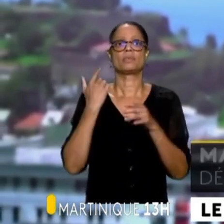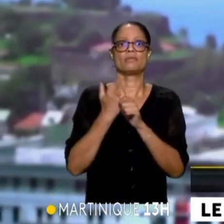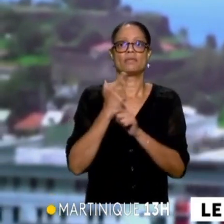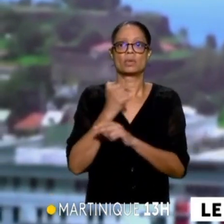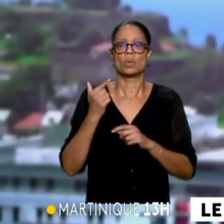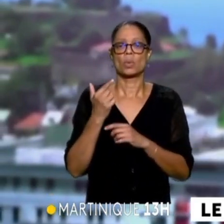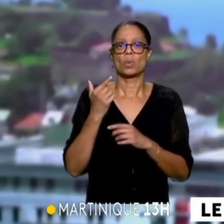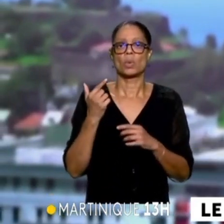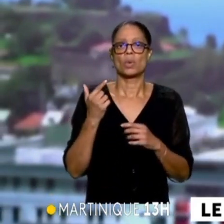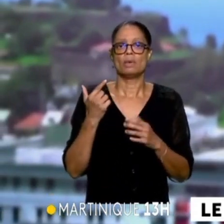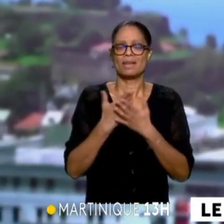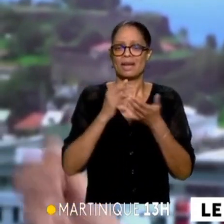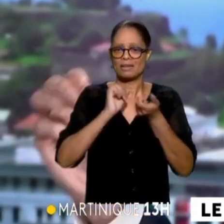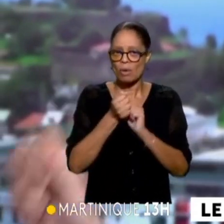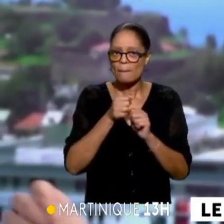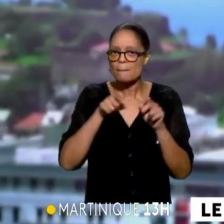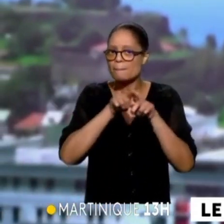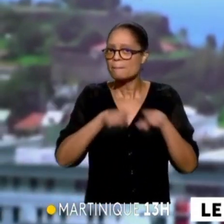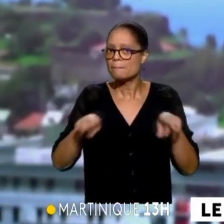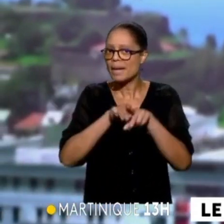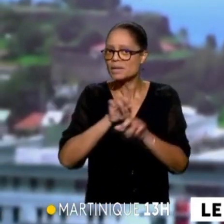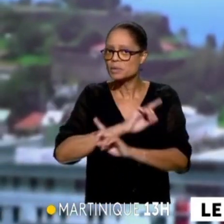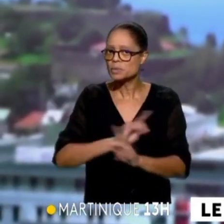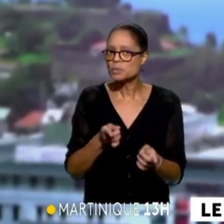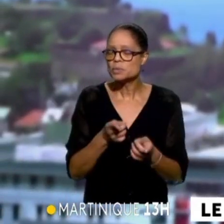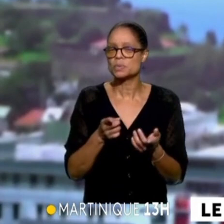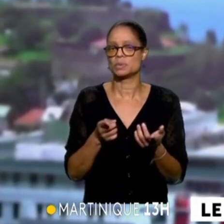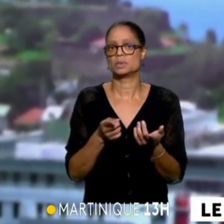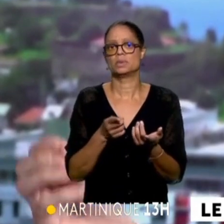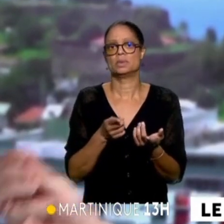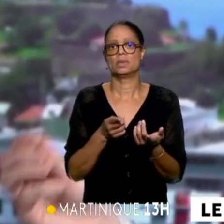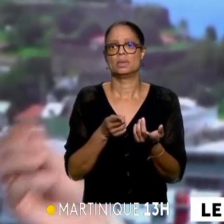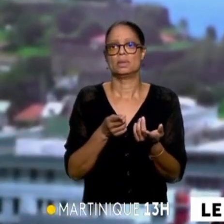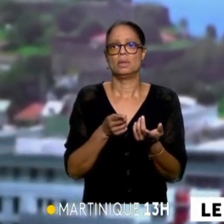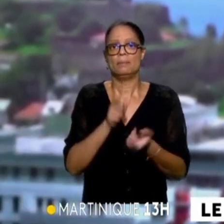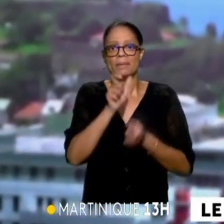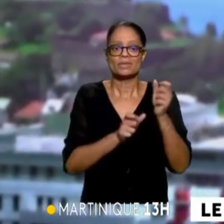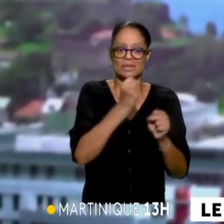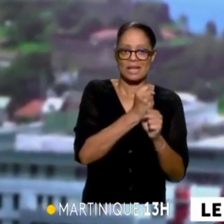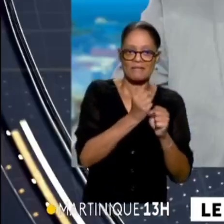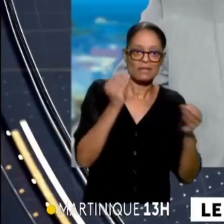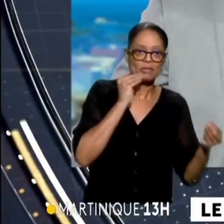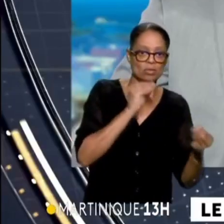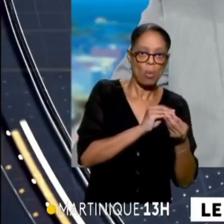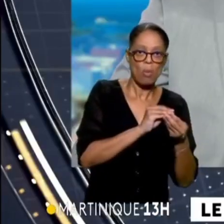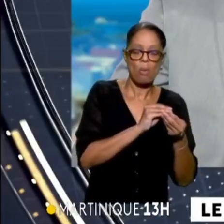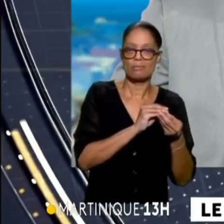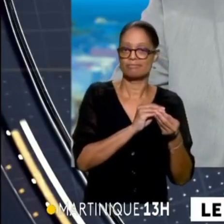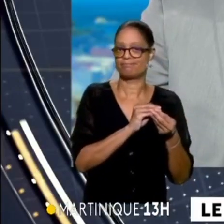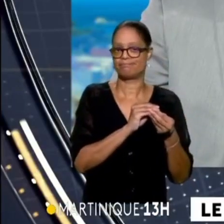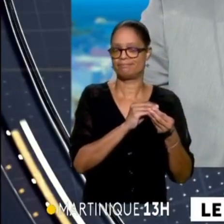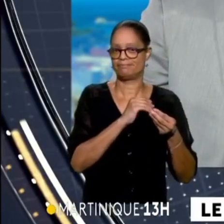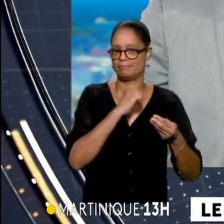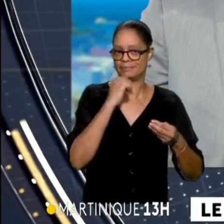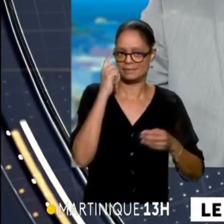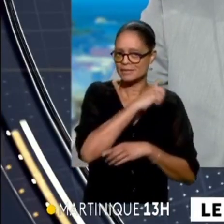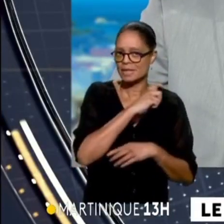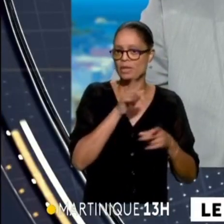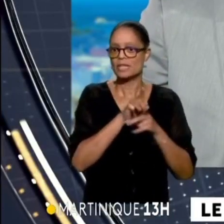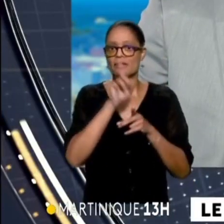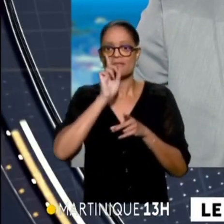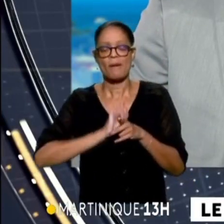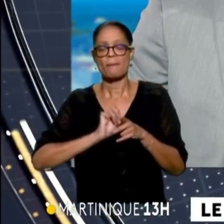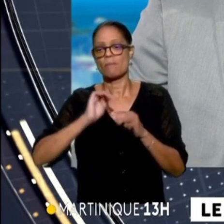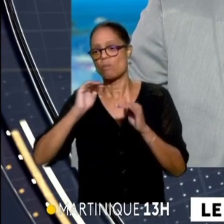Et puis c'est une réforme qui est injuste, qui va pénaliser en particulier celles et ceux qui commencent à travailler tôt, qui va pénaliser davantage les